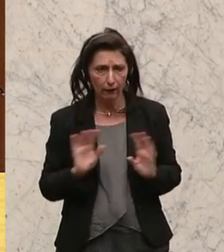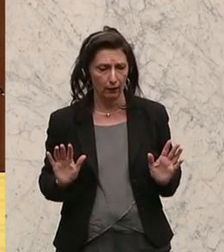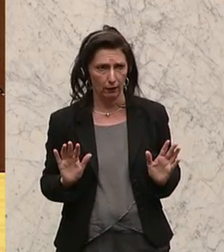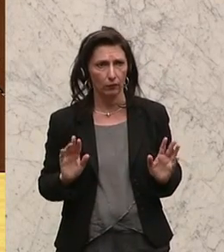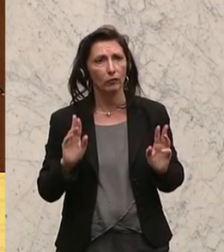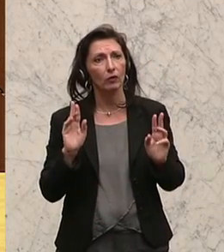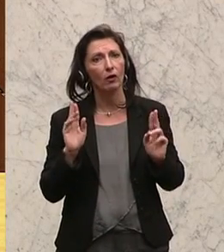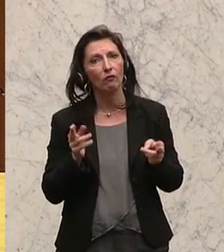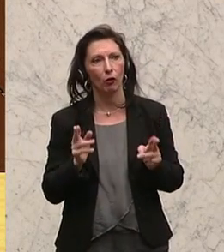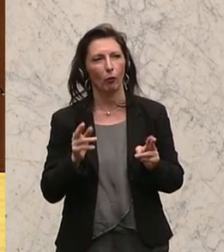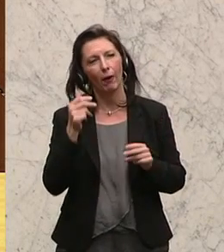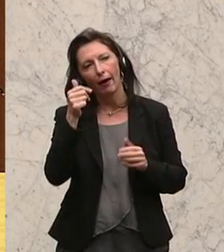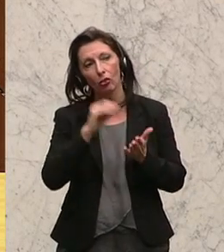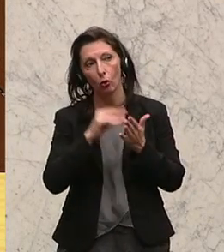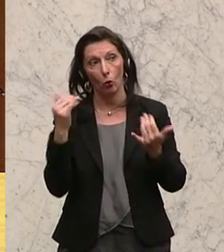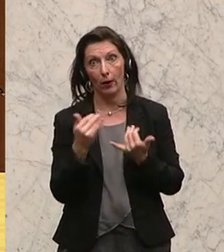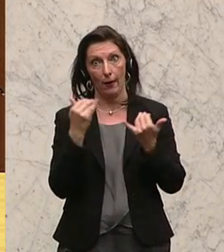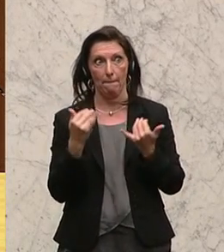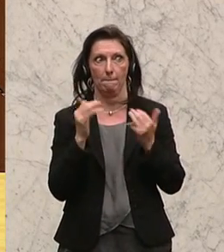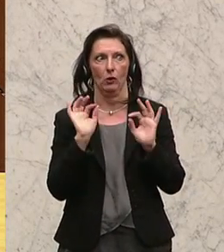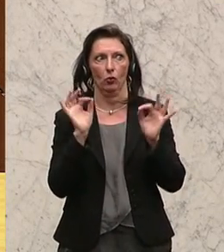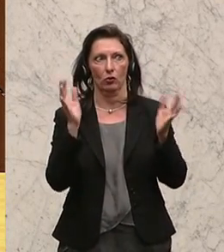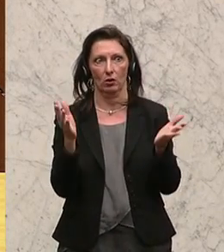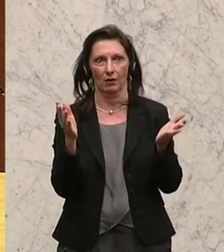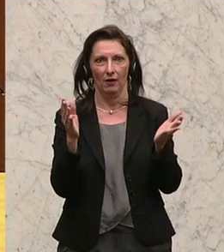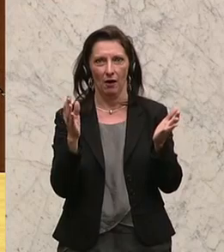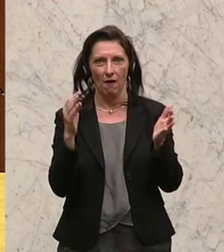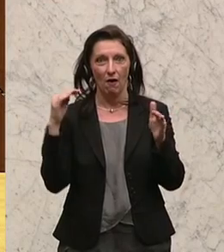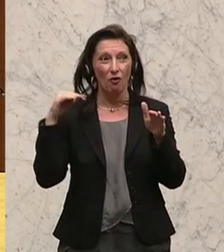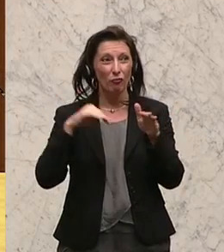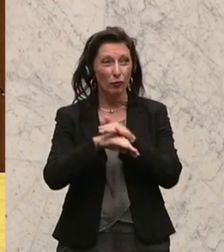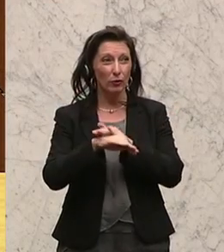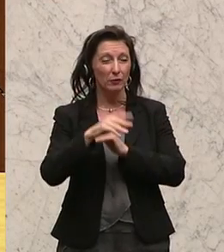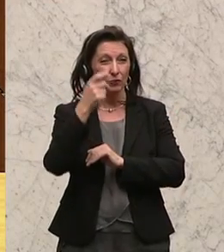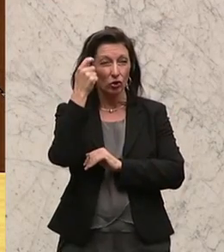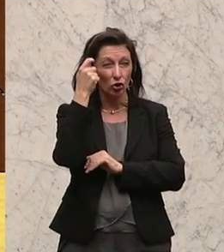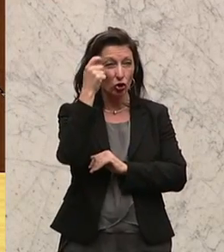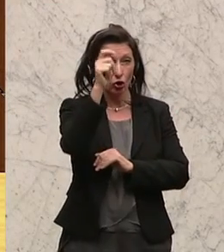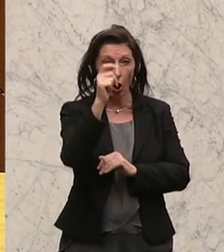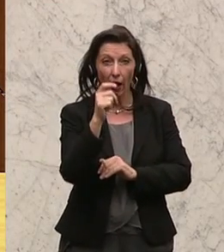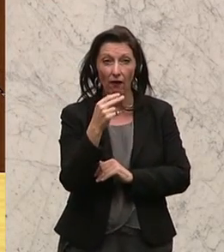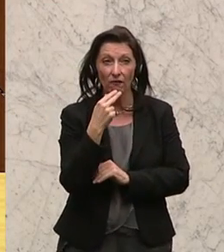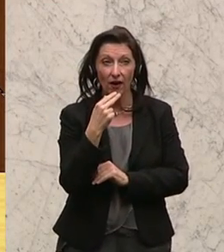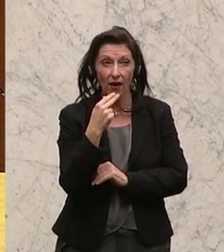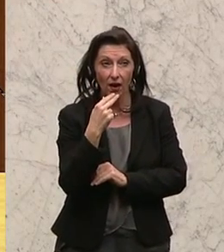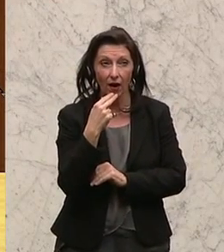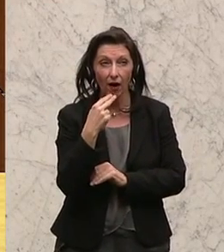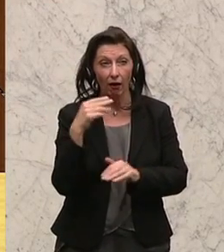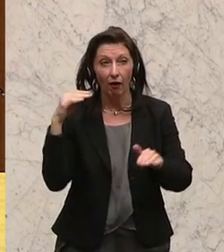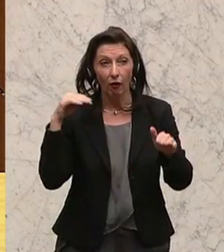eines gilt ja nach wie vor, die wirklich teuren Flüchtlinge sind ja nach wie vor die Steuerflüchtlinge. Vielen Dank.